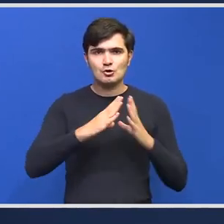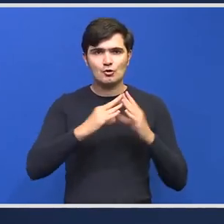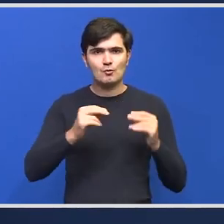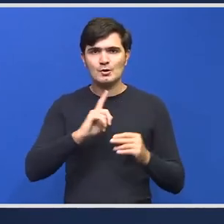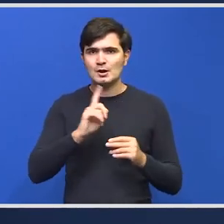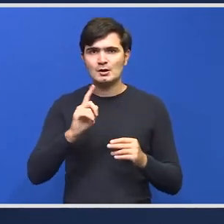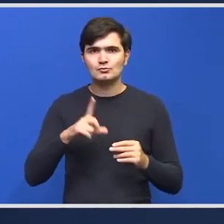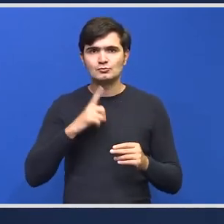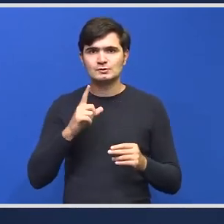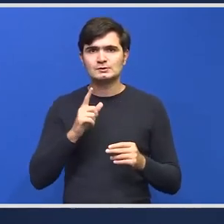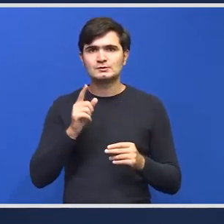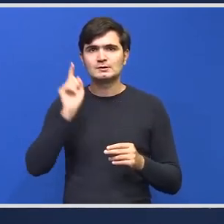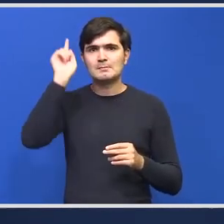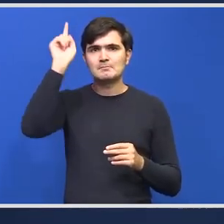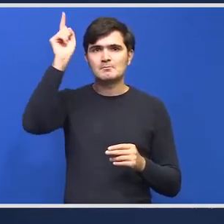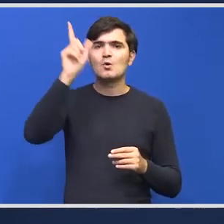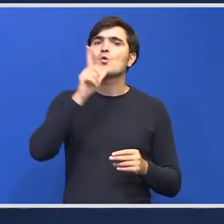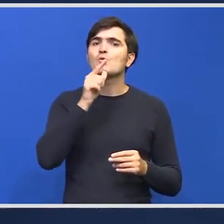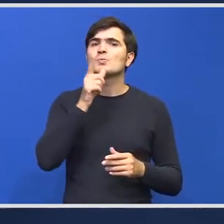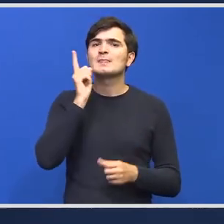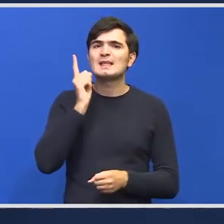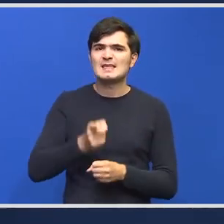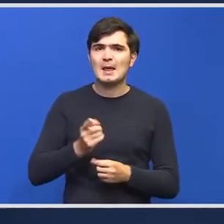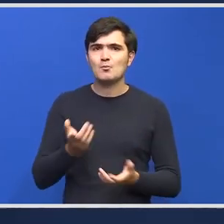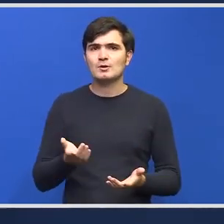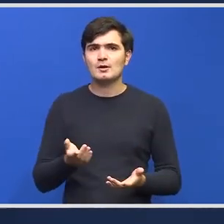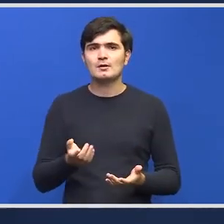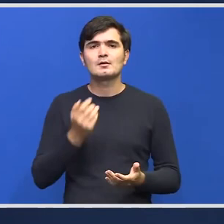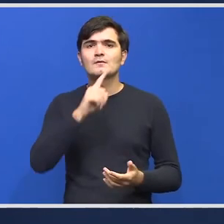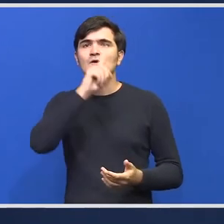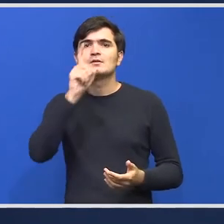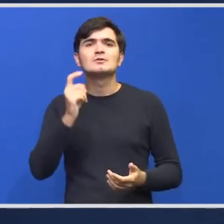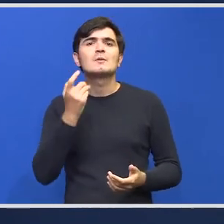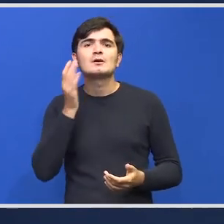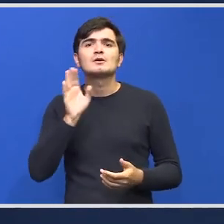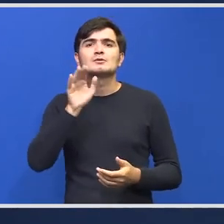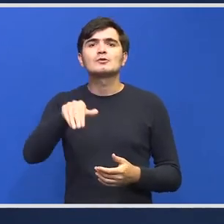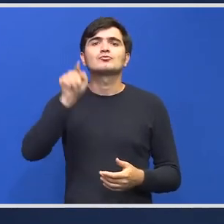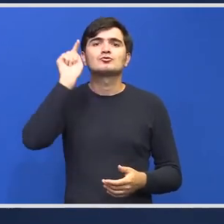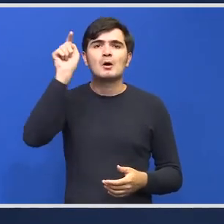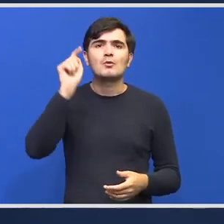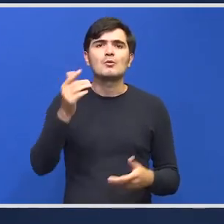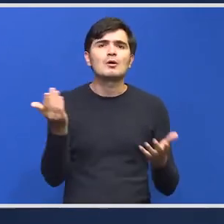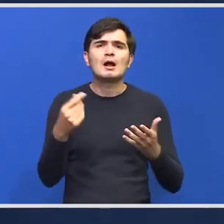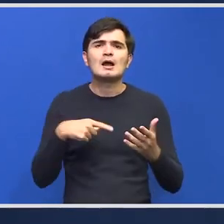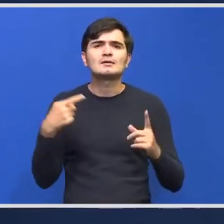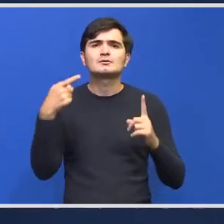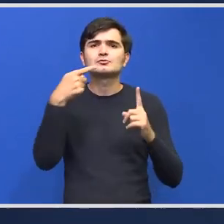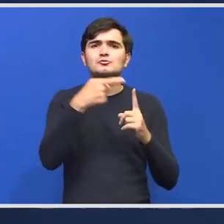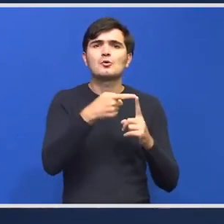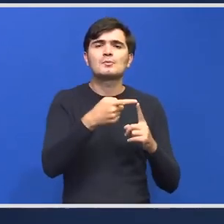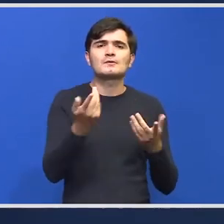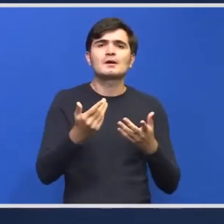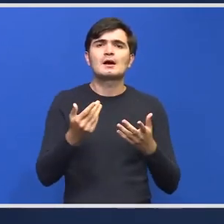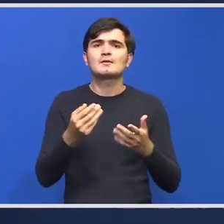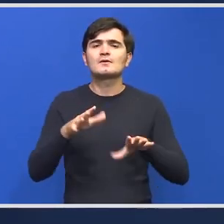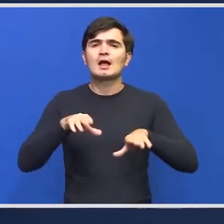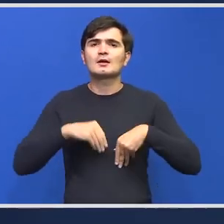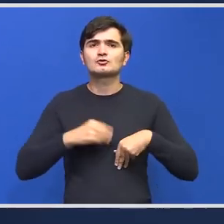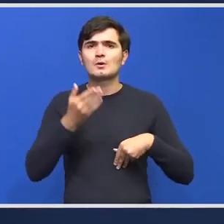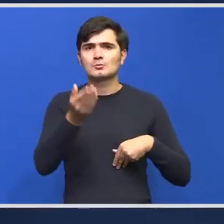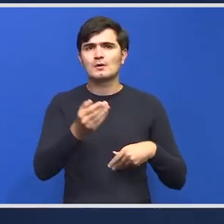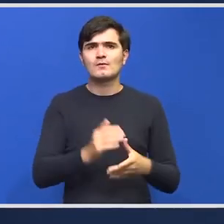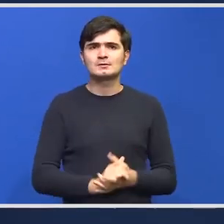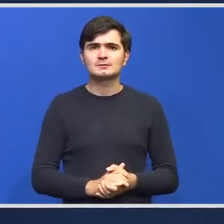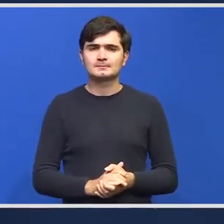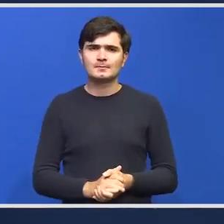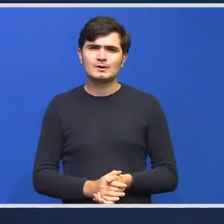acolo unde ar trebui să fim întrebarea este când vom ajunge acolo și care sunt obiectivele pe care vi le asumați ce